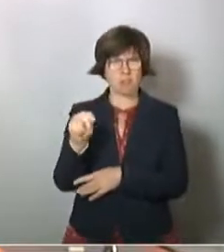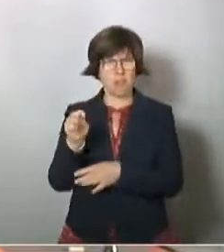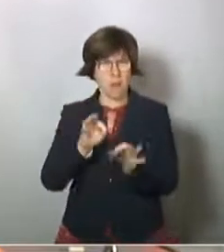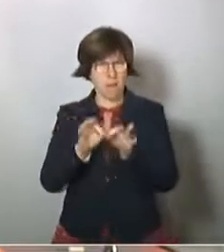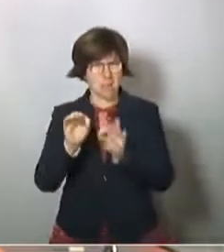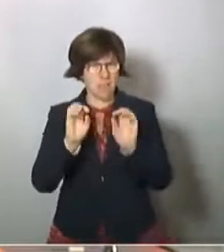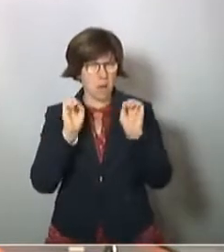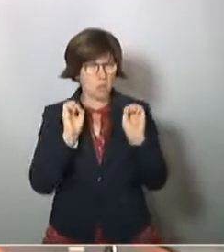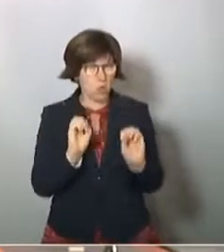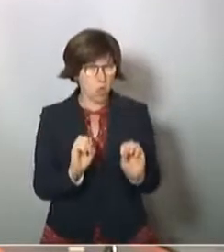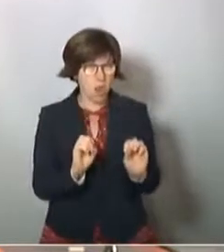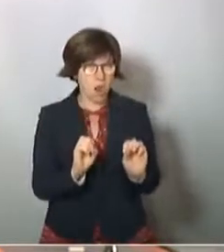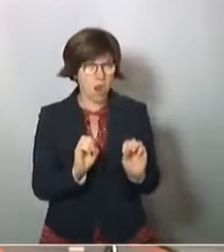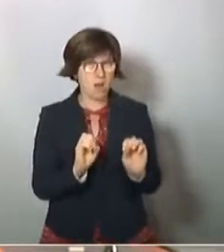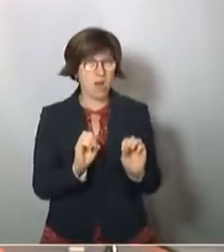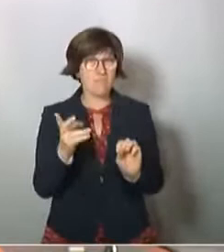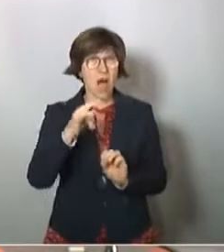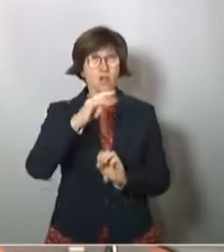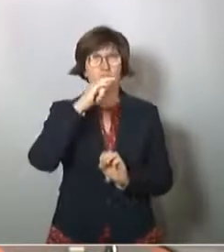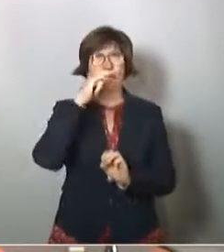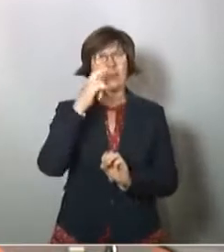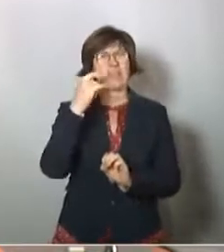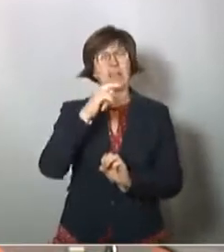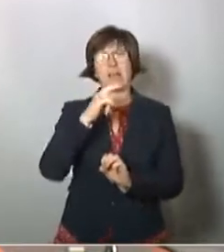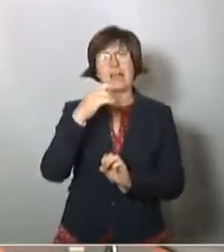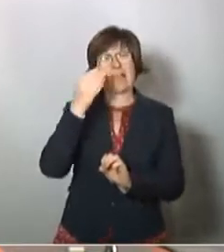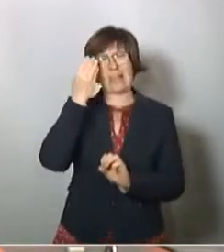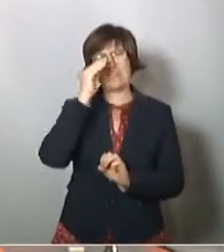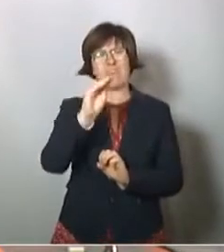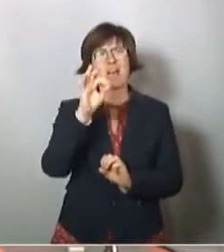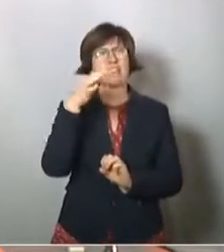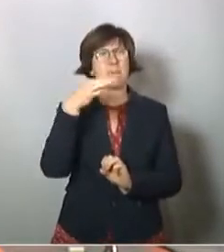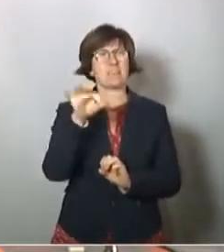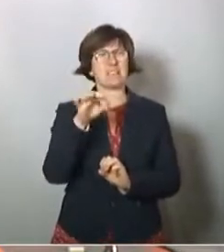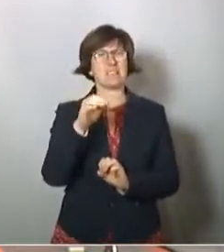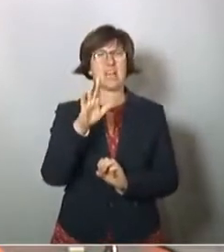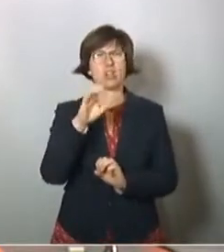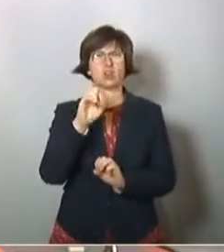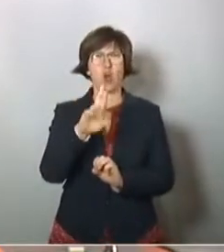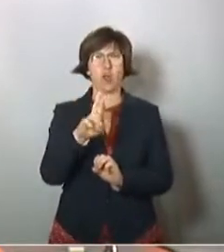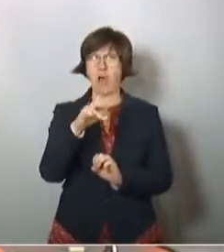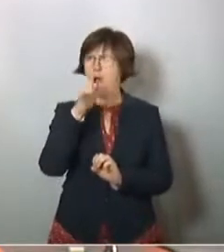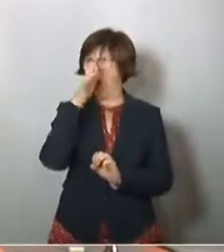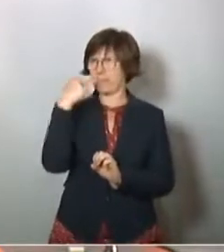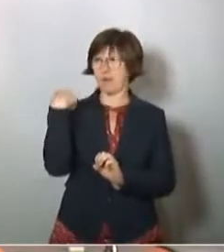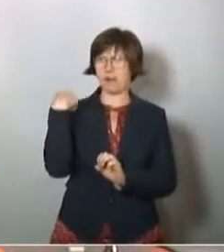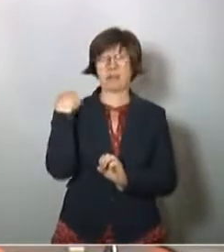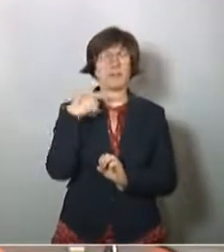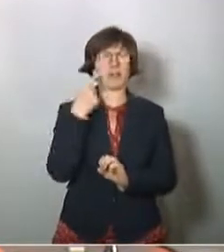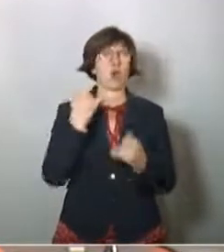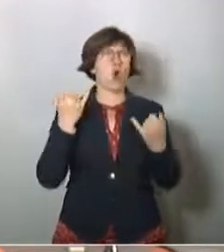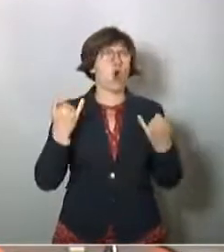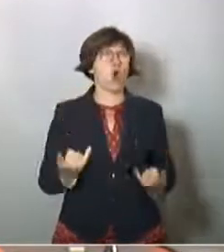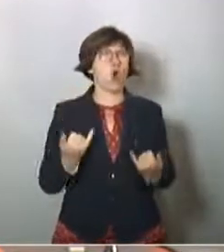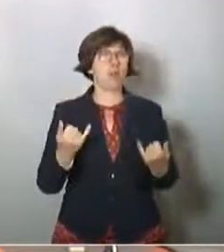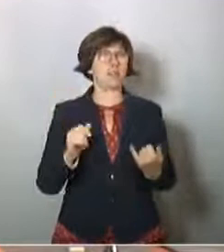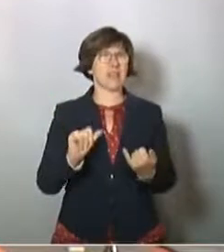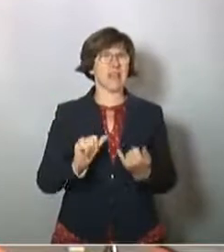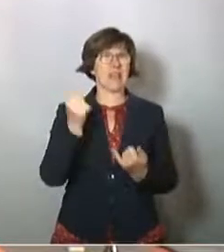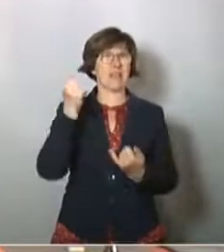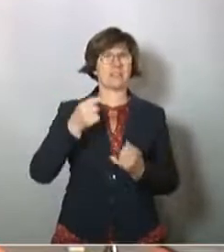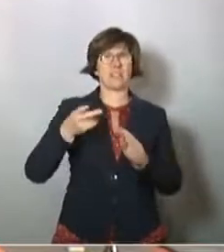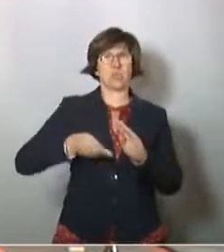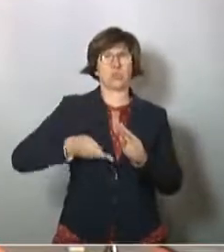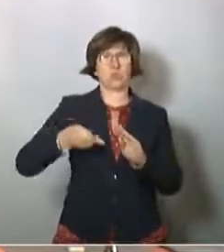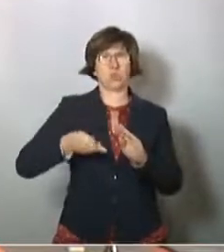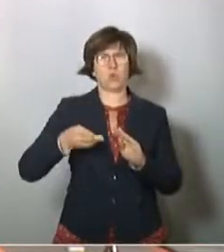ergriffen wurden. Ich erinnere an den stolzen Hinweis von unserem Minister Scheuer im April, als er sagte, heute hat sich der erste Zug